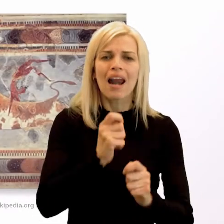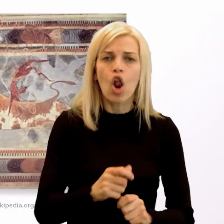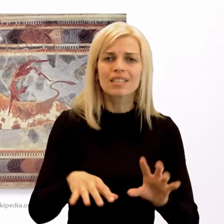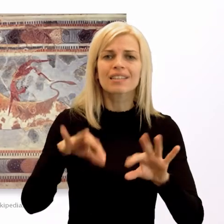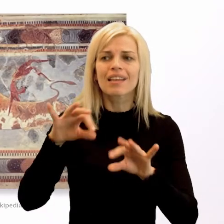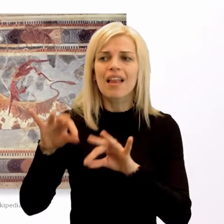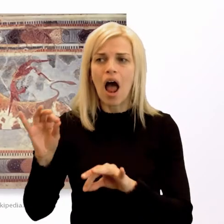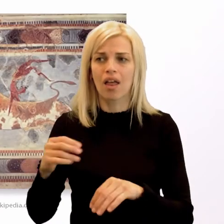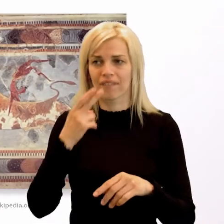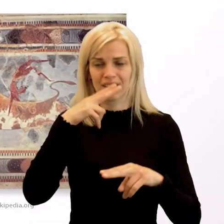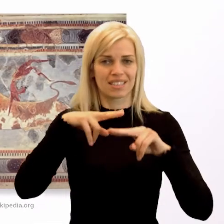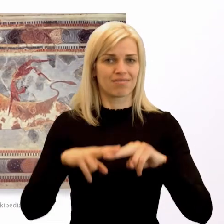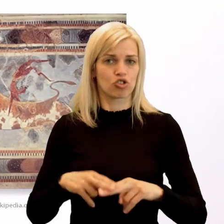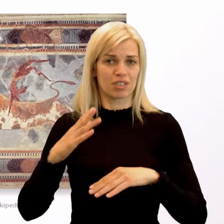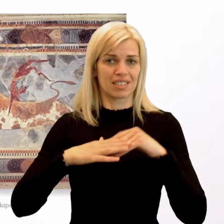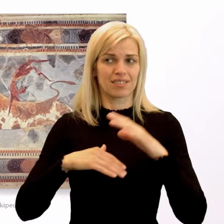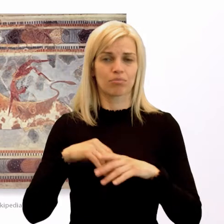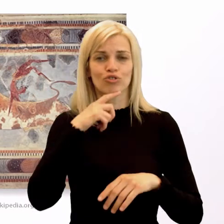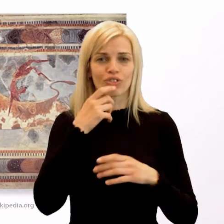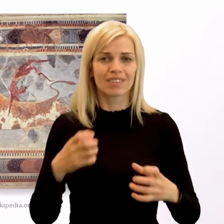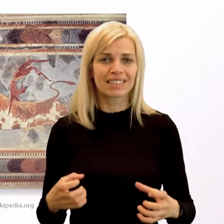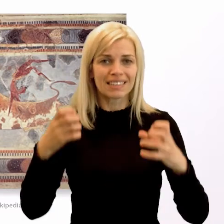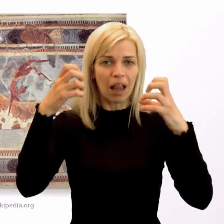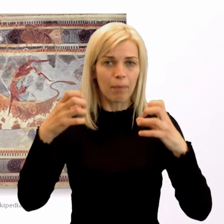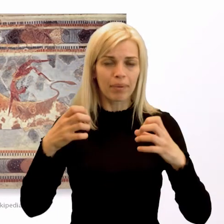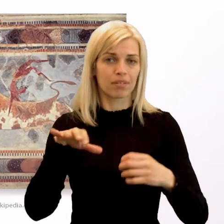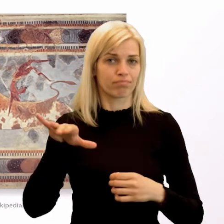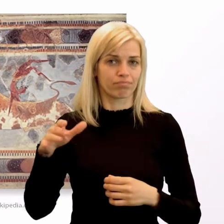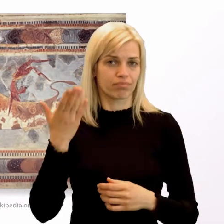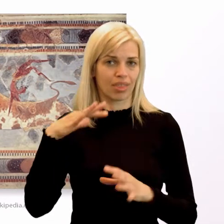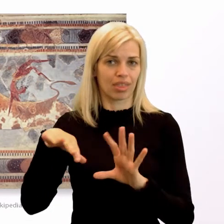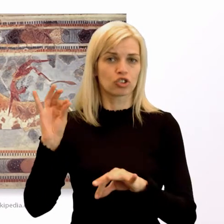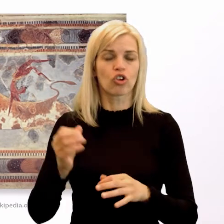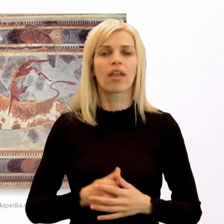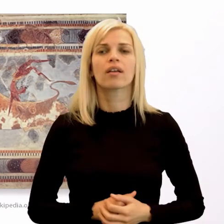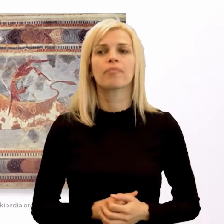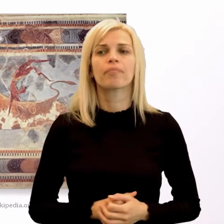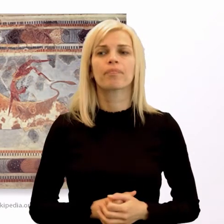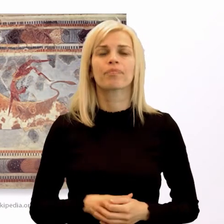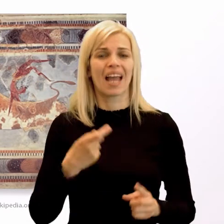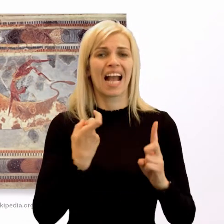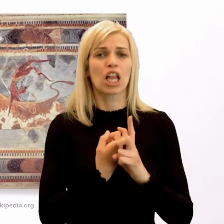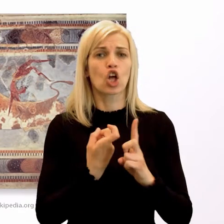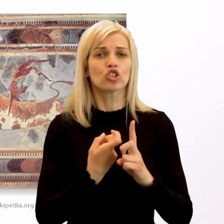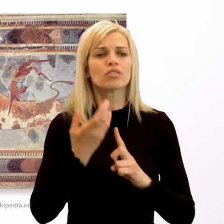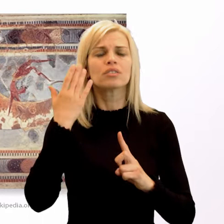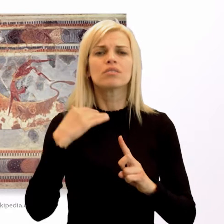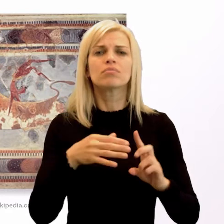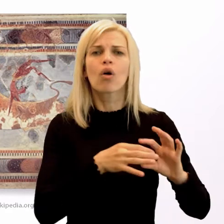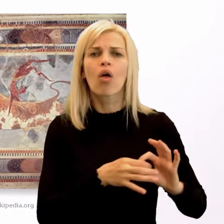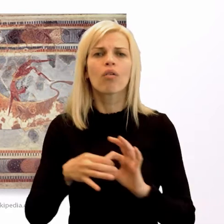zvyšky stavby, červené stlpy, ktoré tam našli. To, že Knosos bol zviazaný s kultom Bíka,